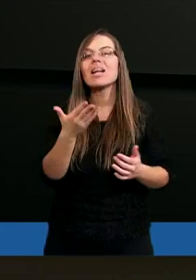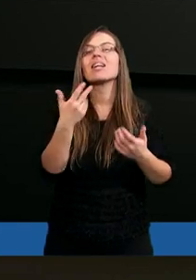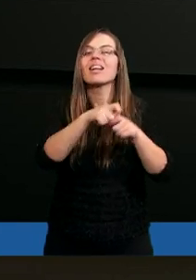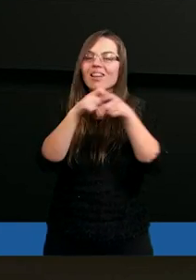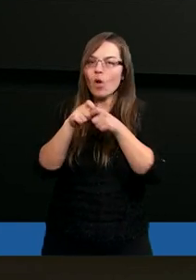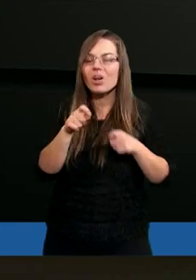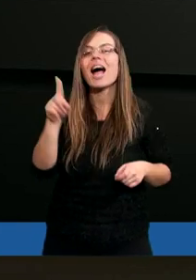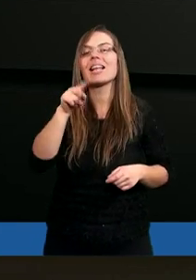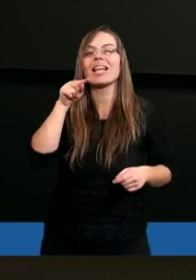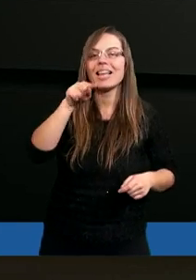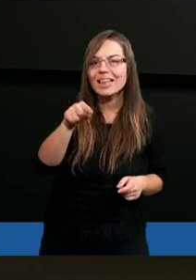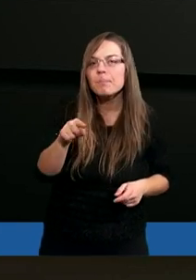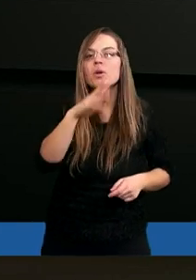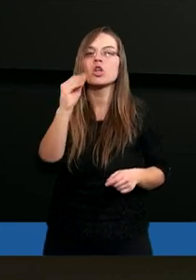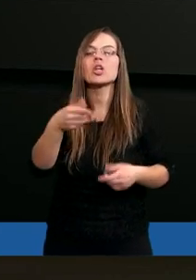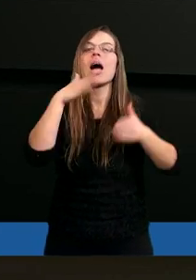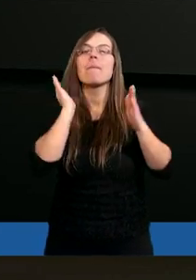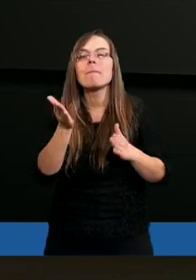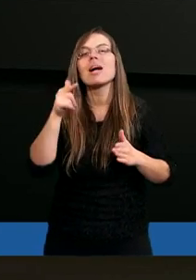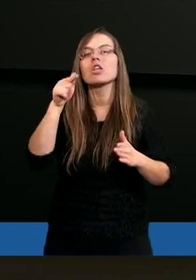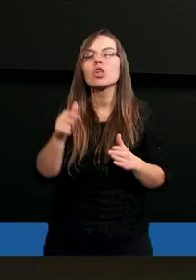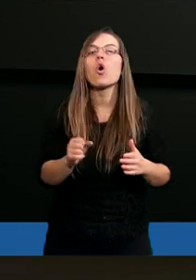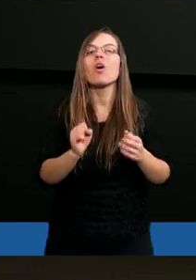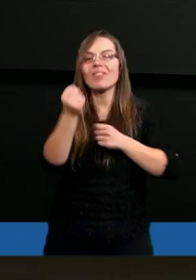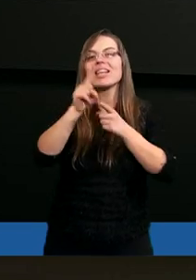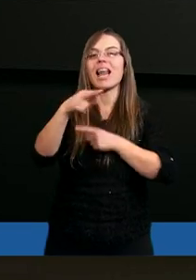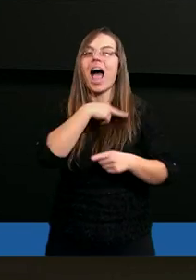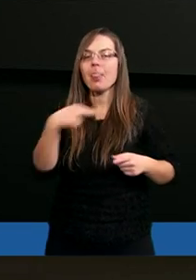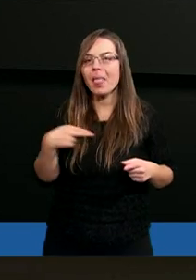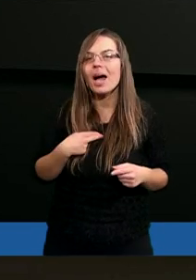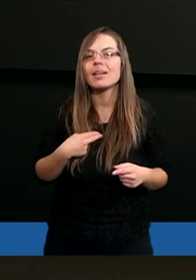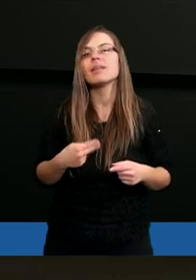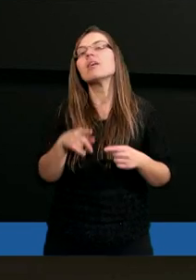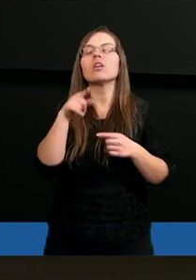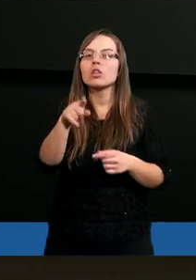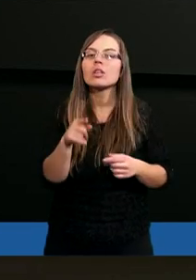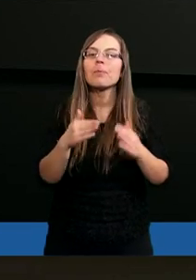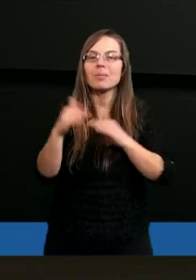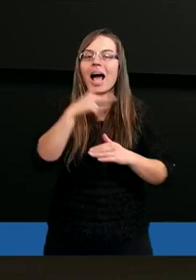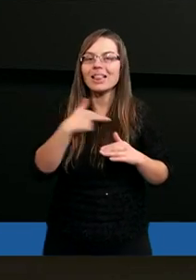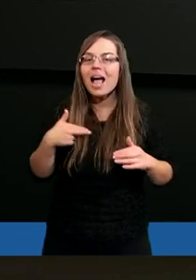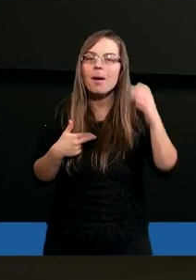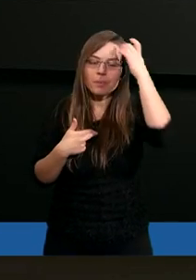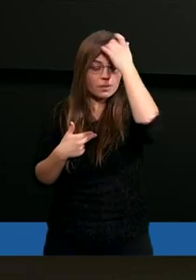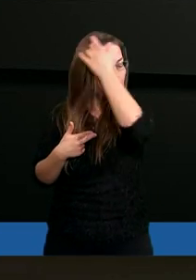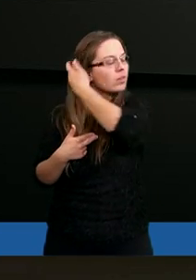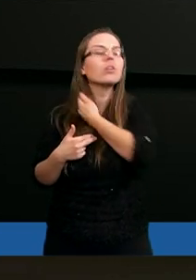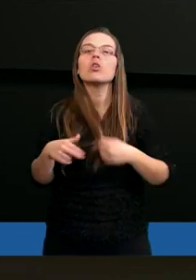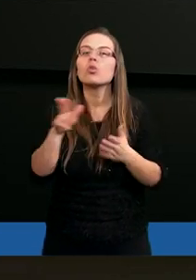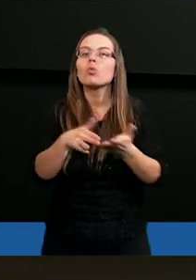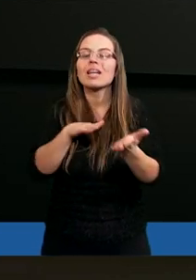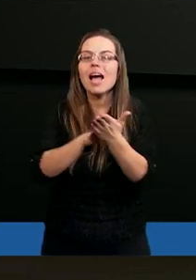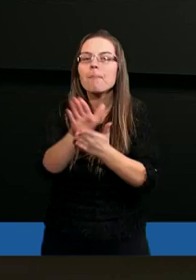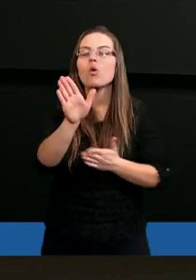między innymi z tym, że będzie to zwycięstwo nad złem. Zwycięstwo nad tym, który tak